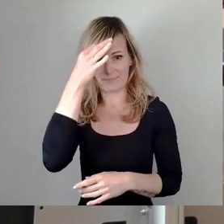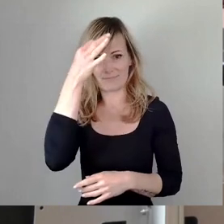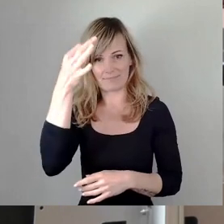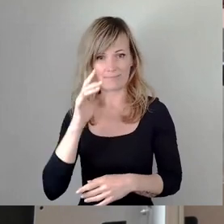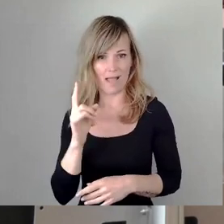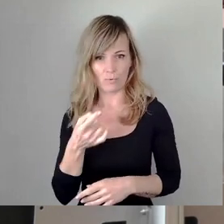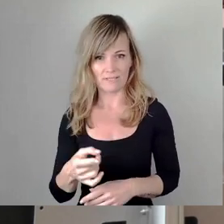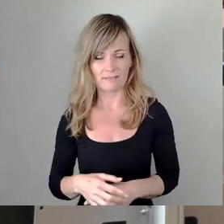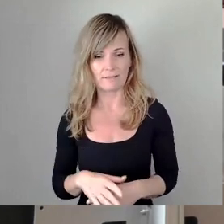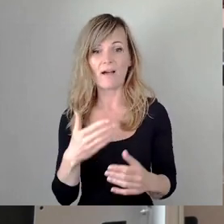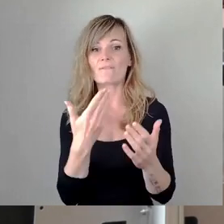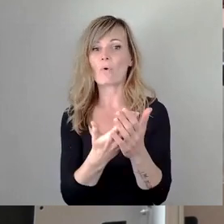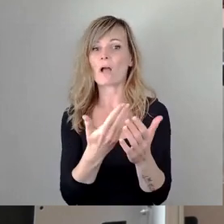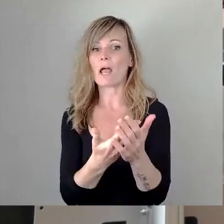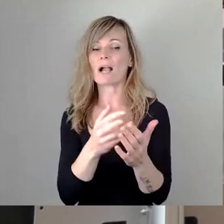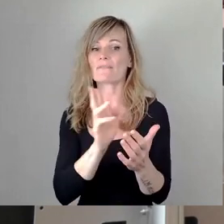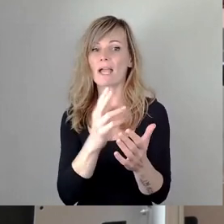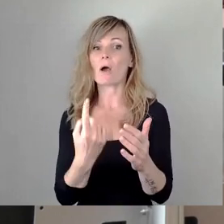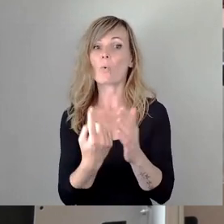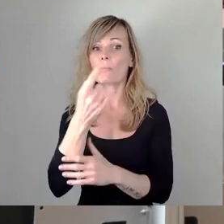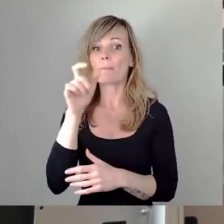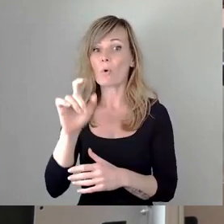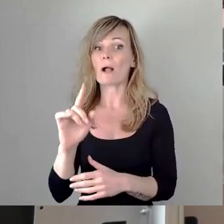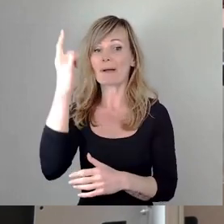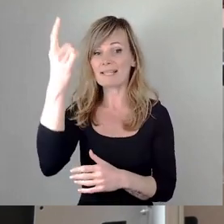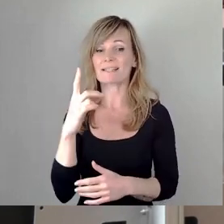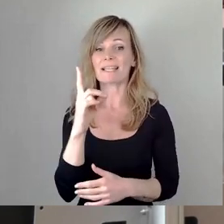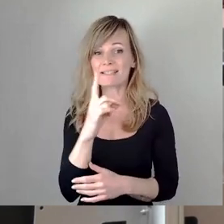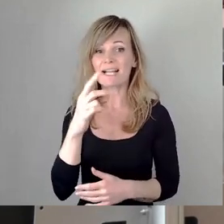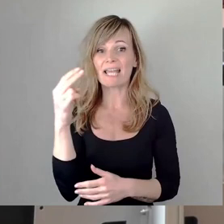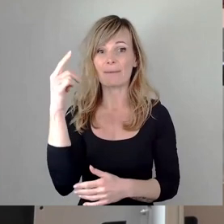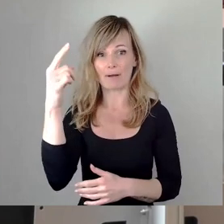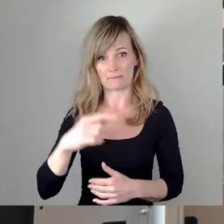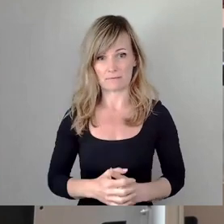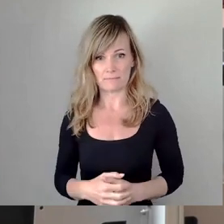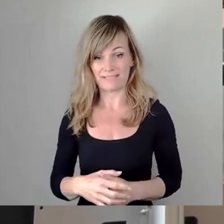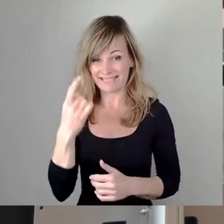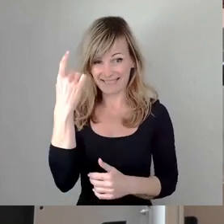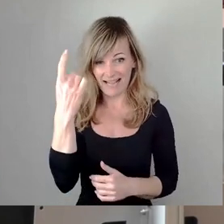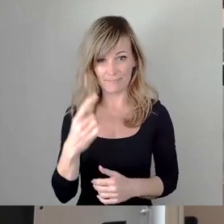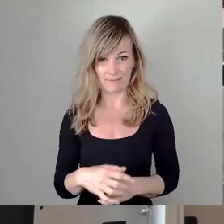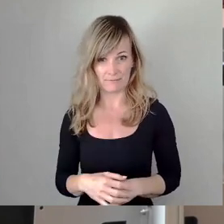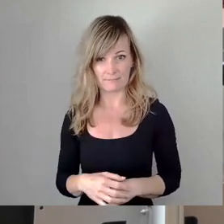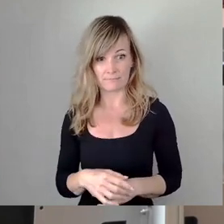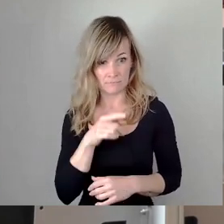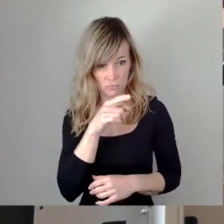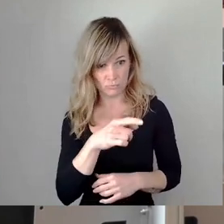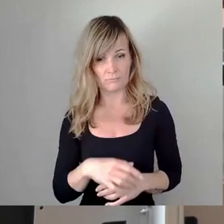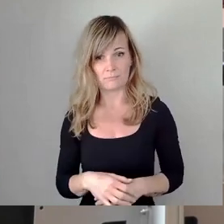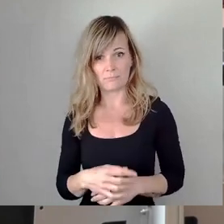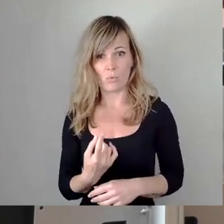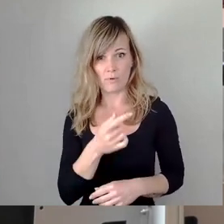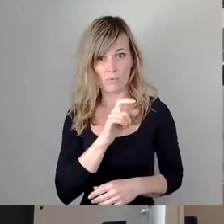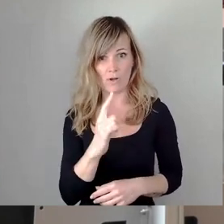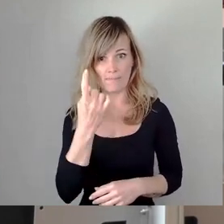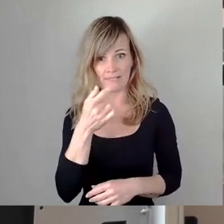stammt von Oberbürgermeister Dirk Hilbert, von dem Mann, den Sie bei der Oberbürgermeisterwahl